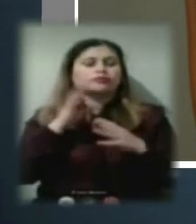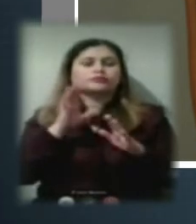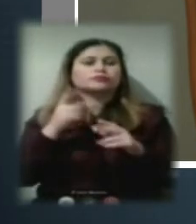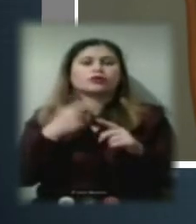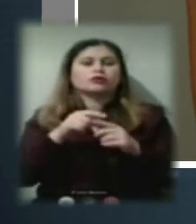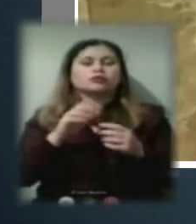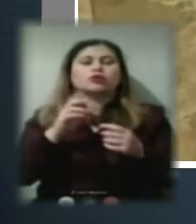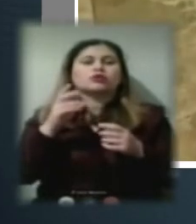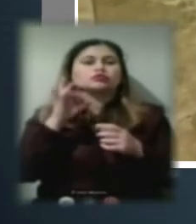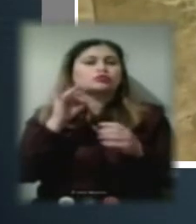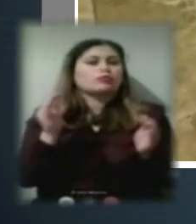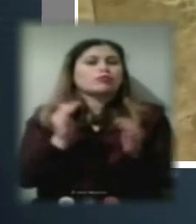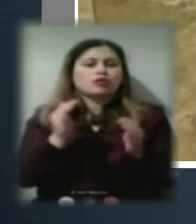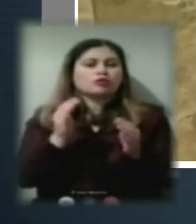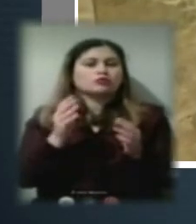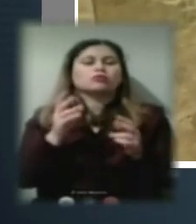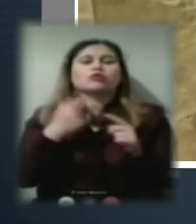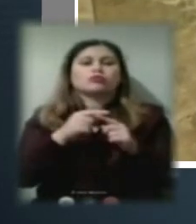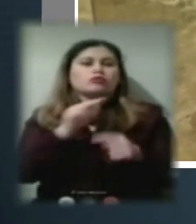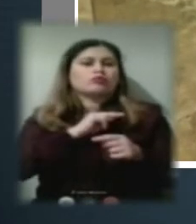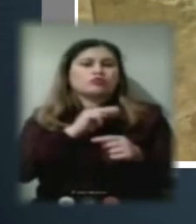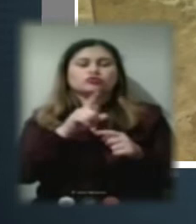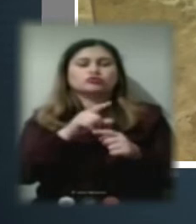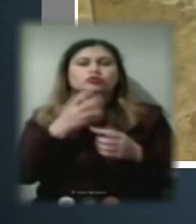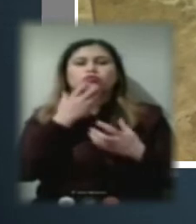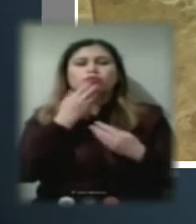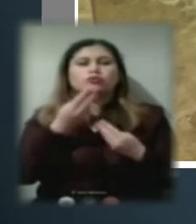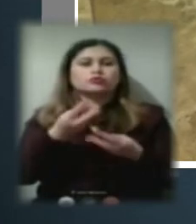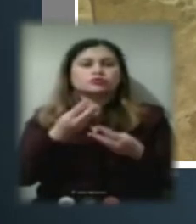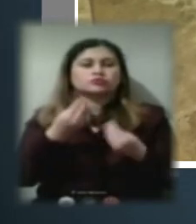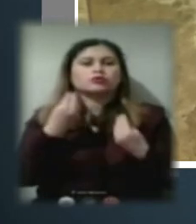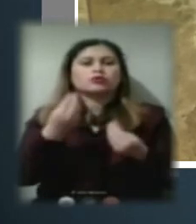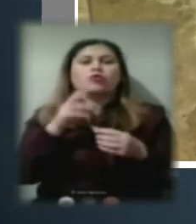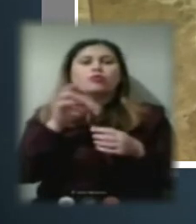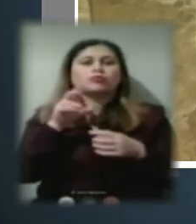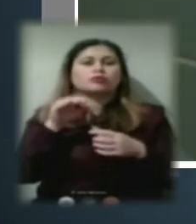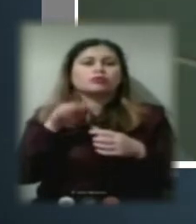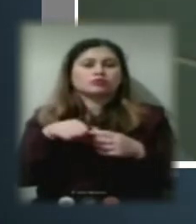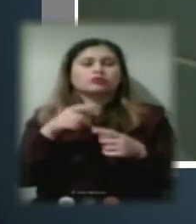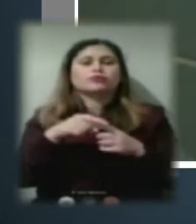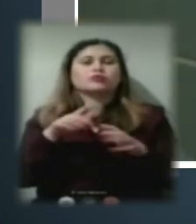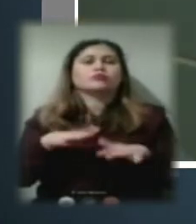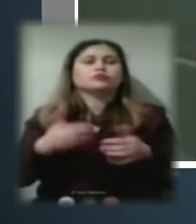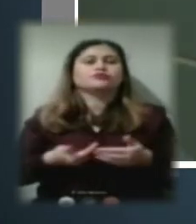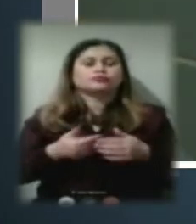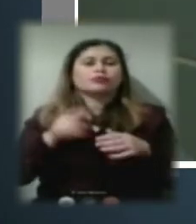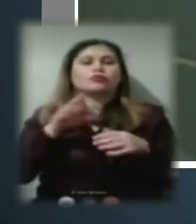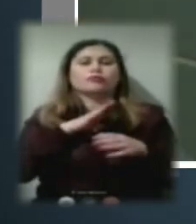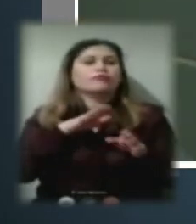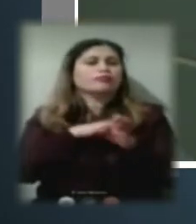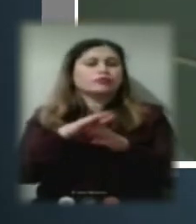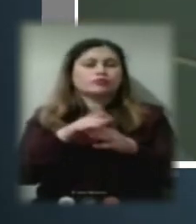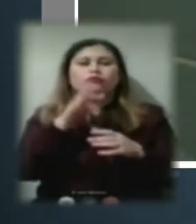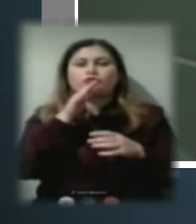роботи щодо теплопостачання об'єктів та мешканців нашого міста були виконані вчасно. Згідно